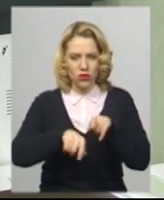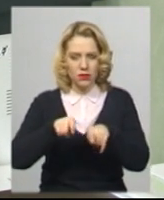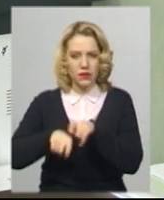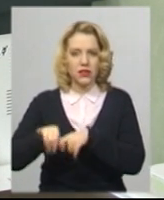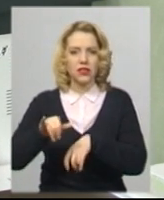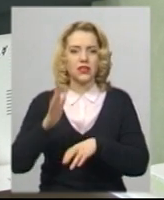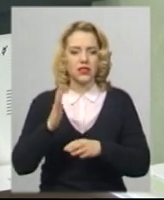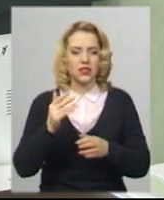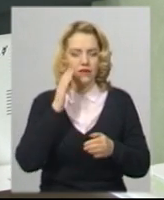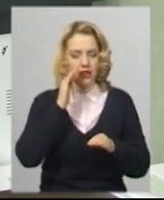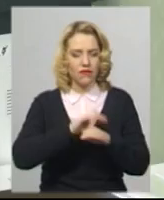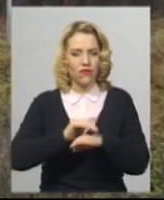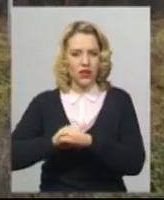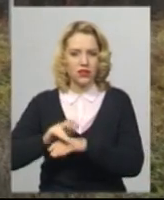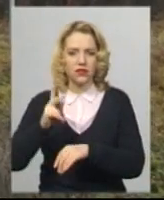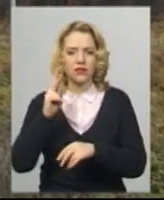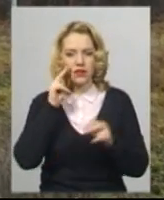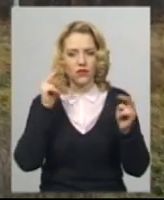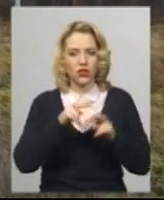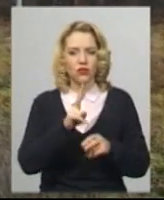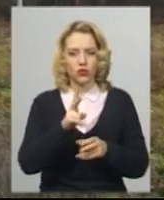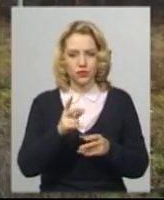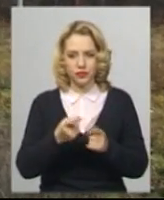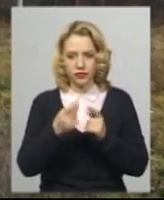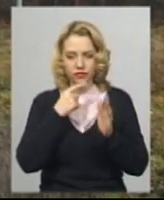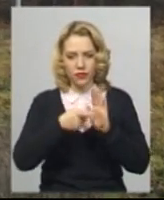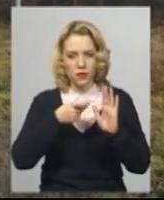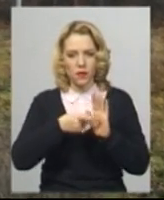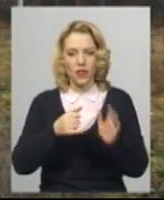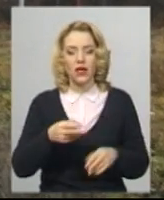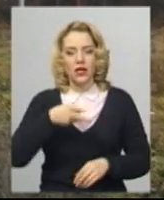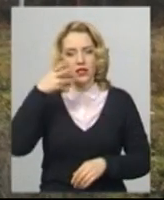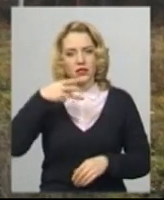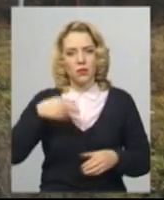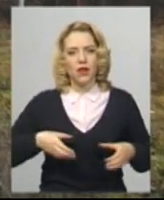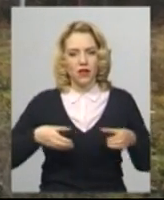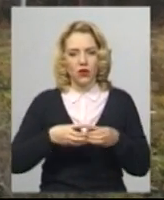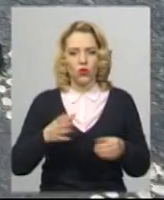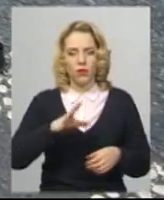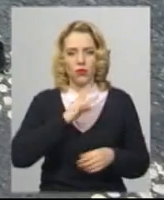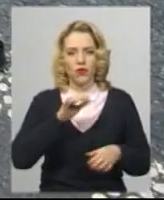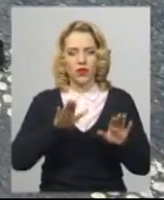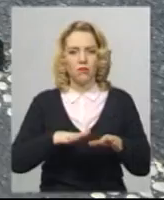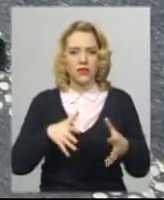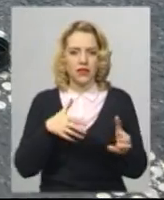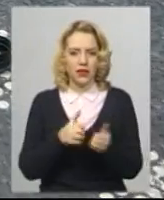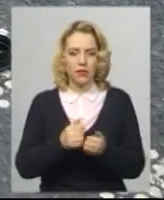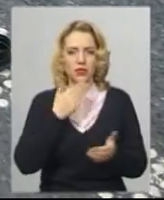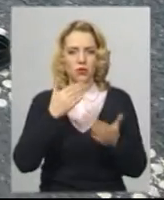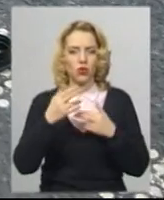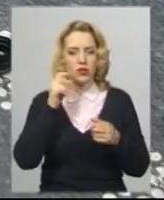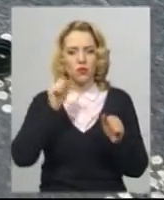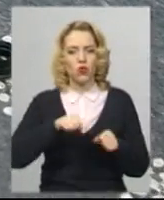свідків, які були на місці події. Знімальна група Суспільного побувала на місці ДТП та поспілкувалася з можливими свідками –